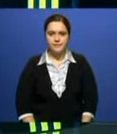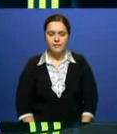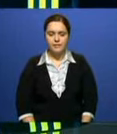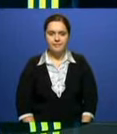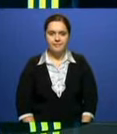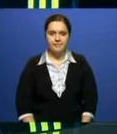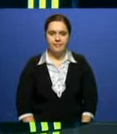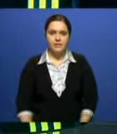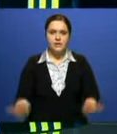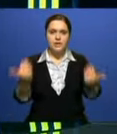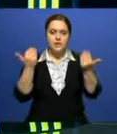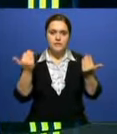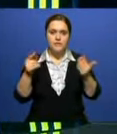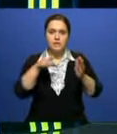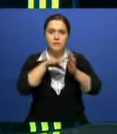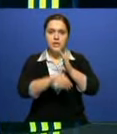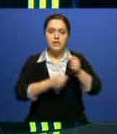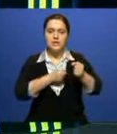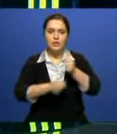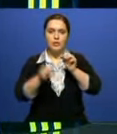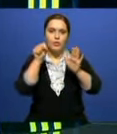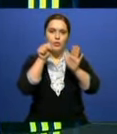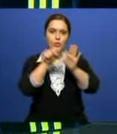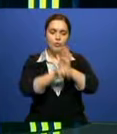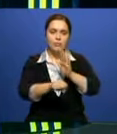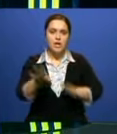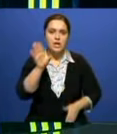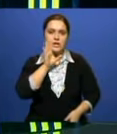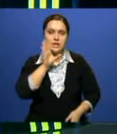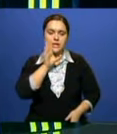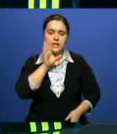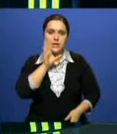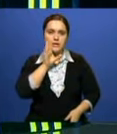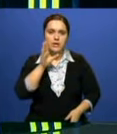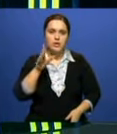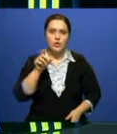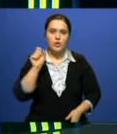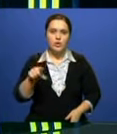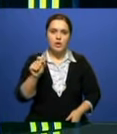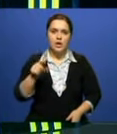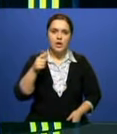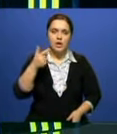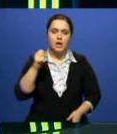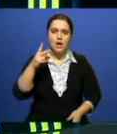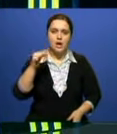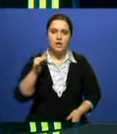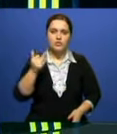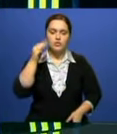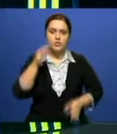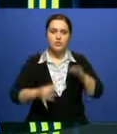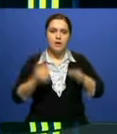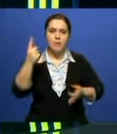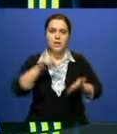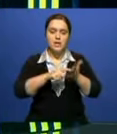Сегодня подозреваемый в изнасиловании и убийстве Рудненской девочки Виктории Гани предстал перед судом. Напомним, первоклассница